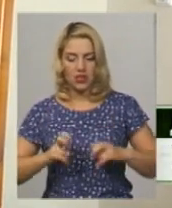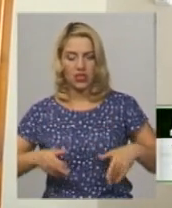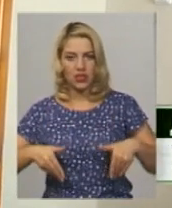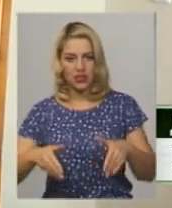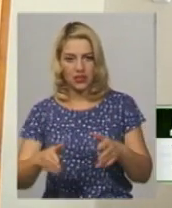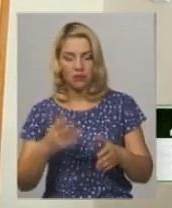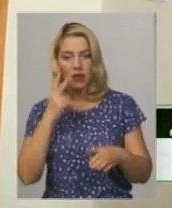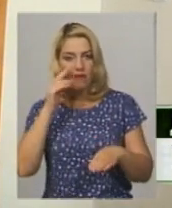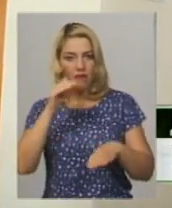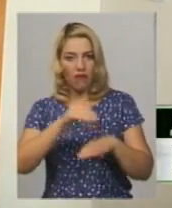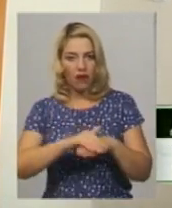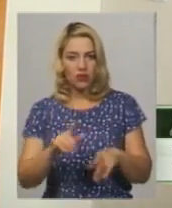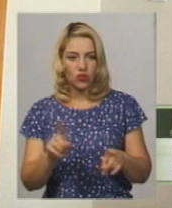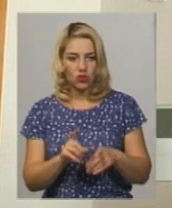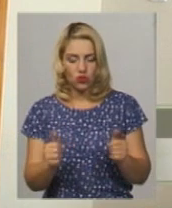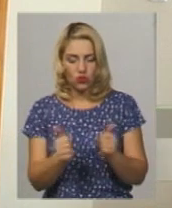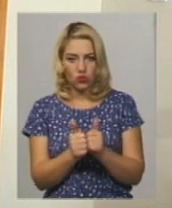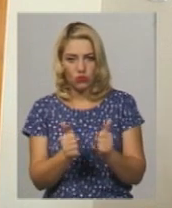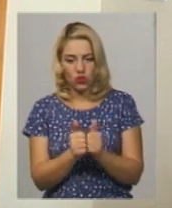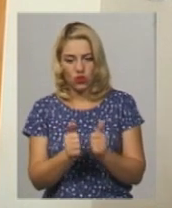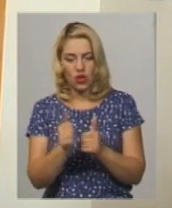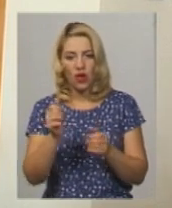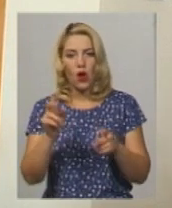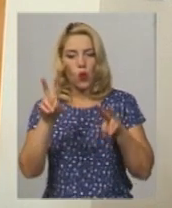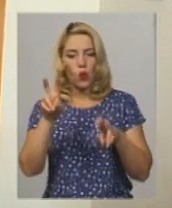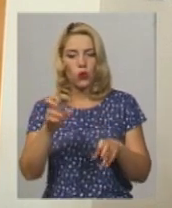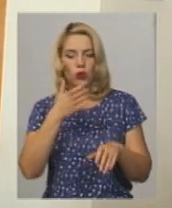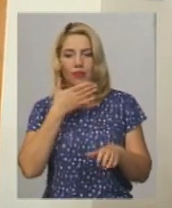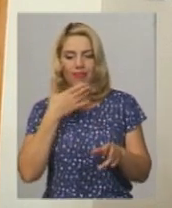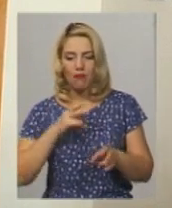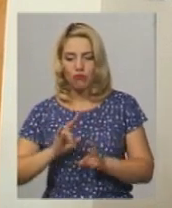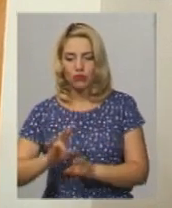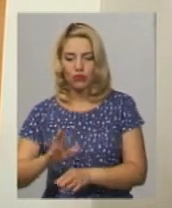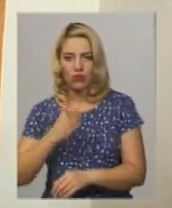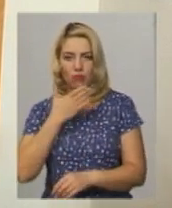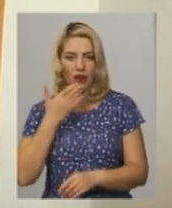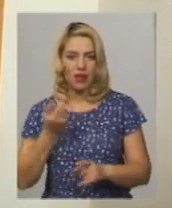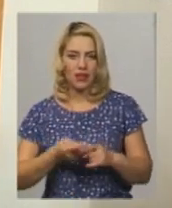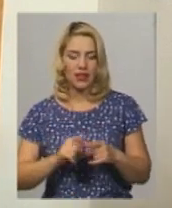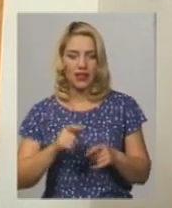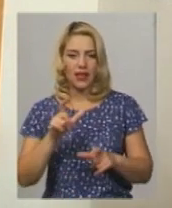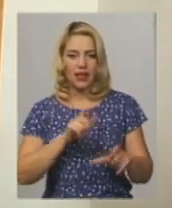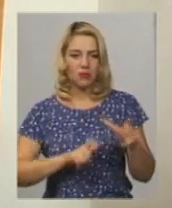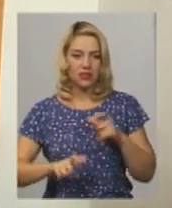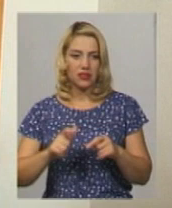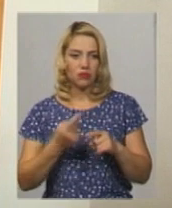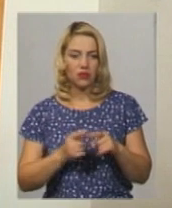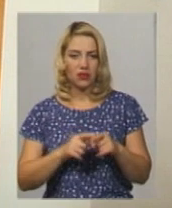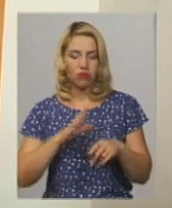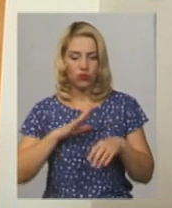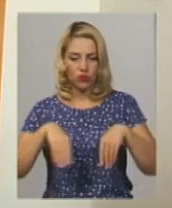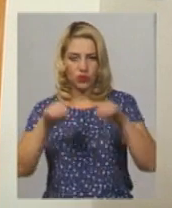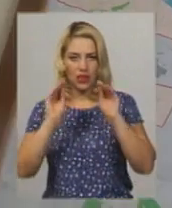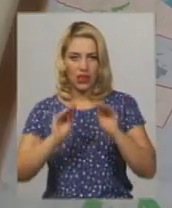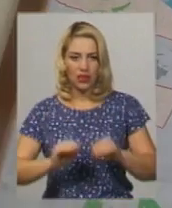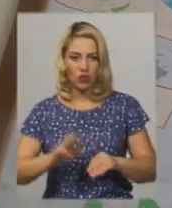суміжні культури не пошкоджені даними гербіцидом, про що було складено